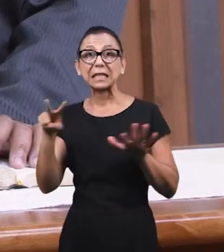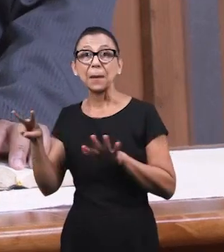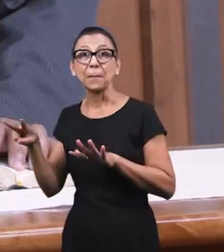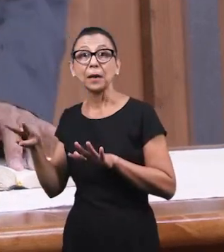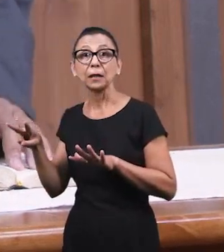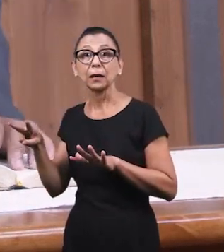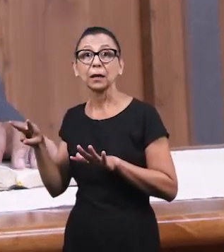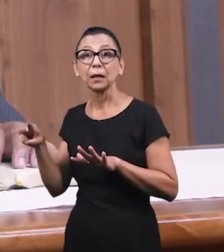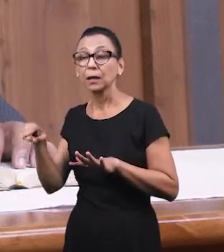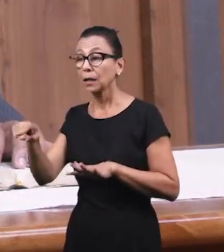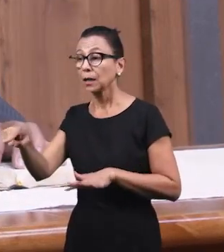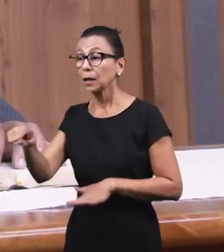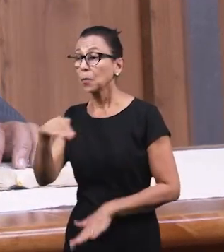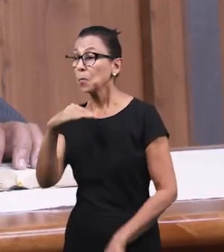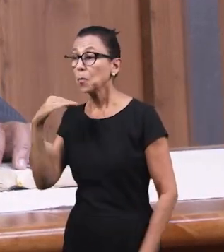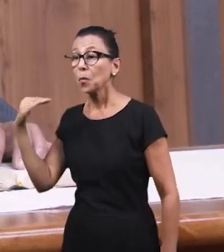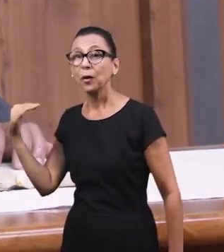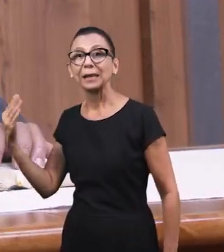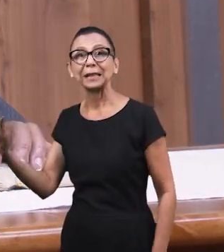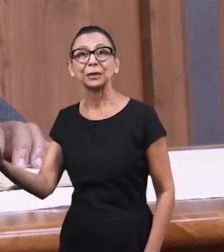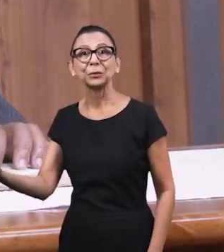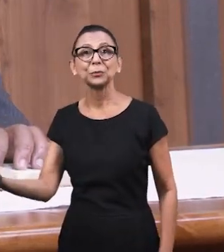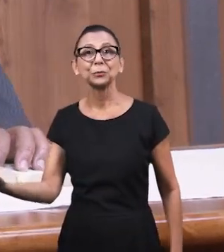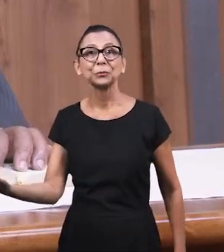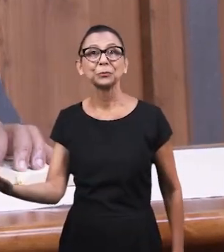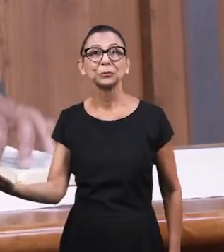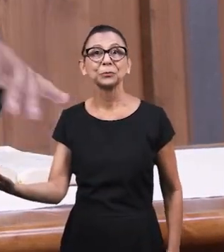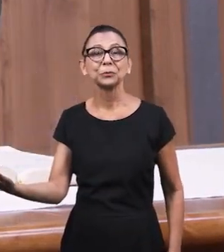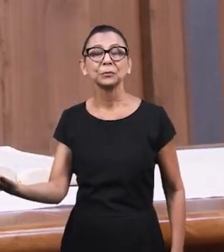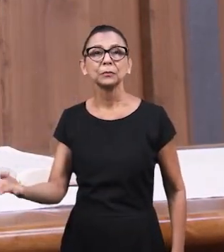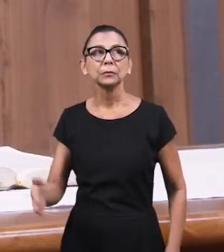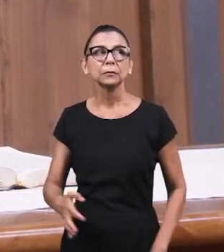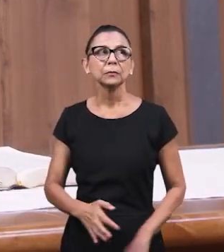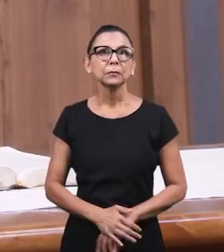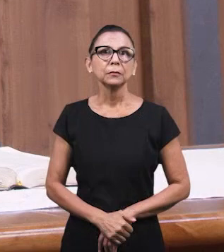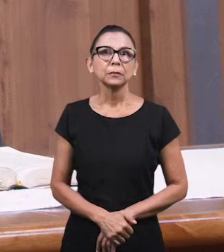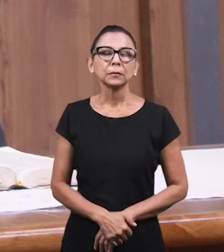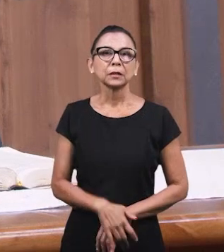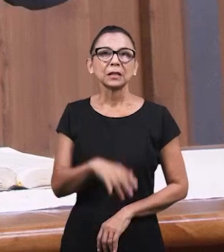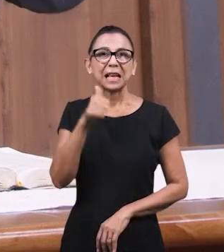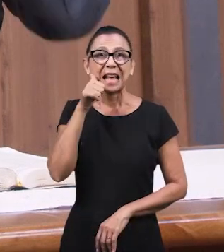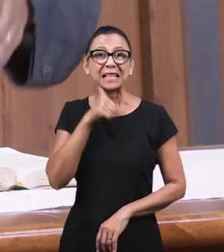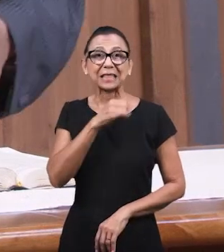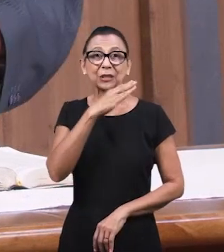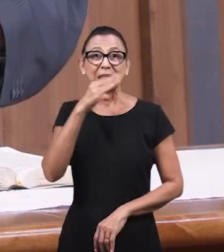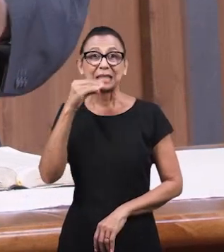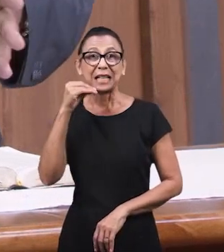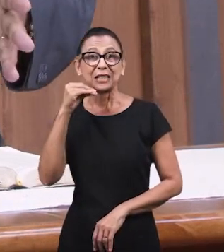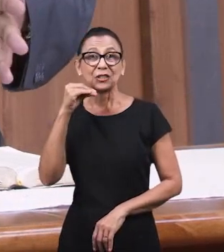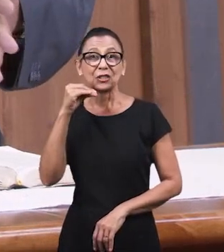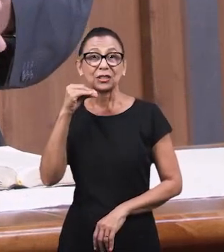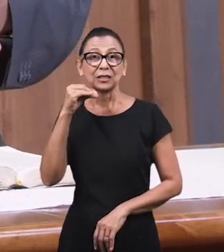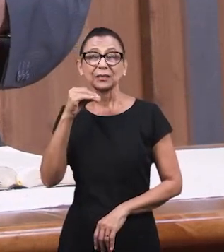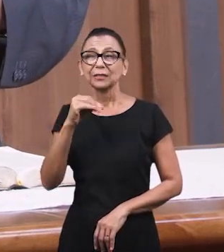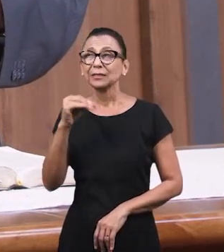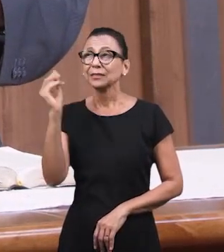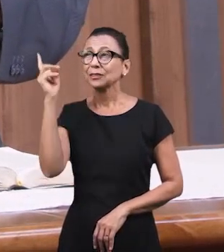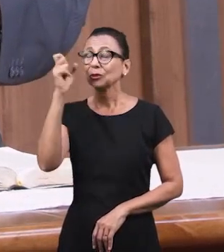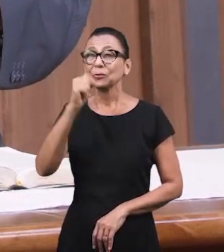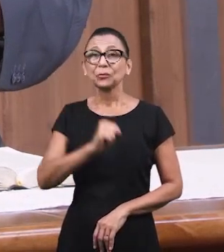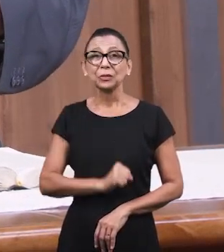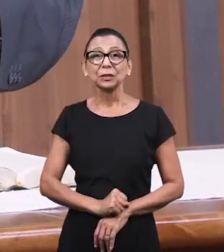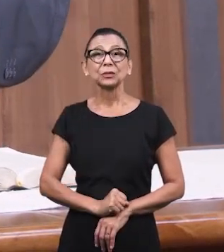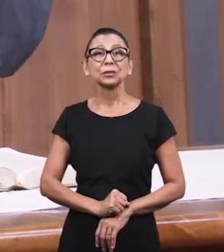Она уже в старости была в психиатрической больнице,